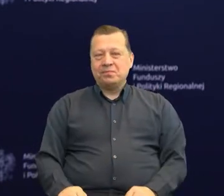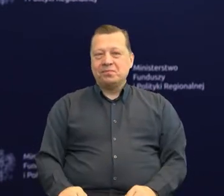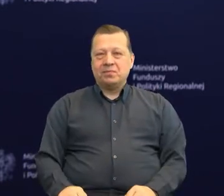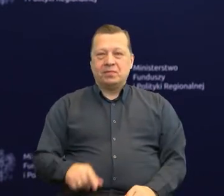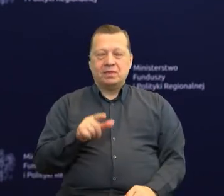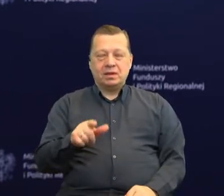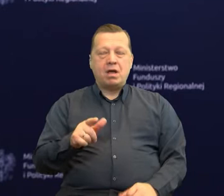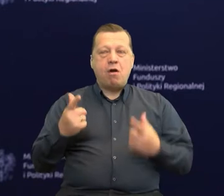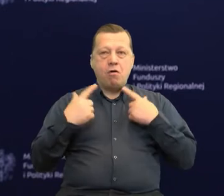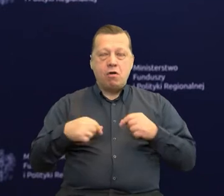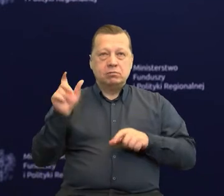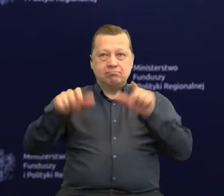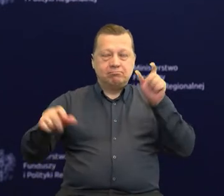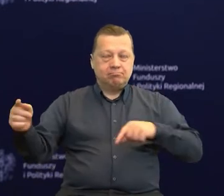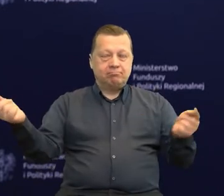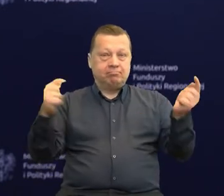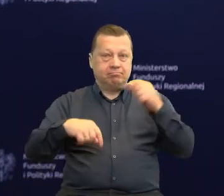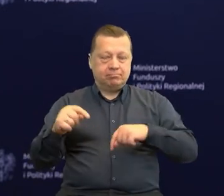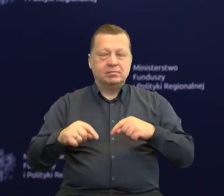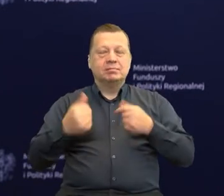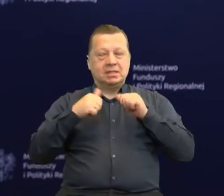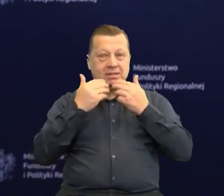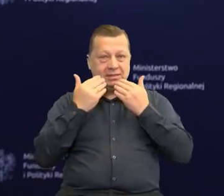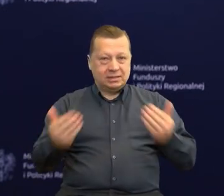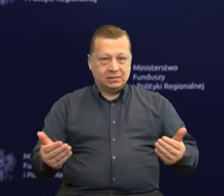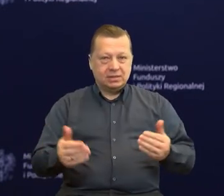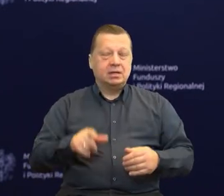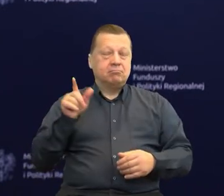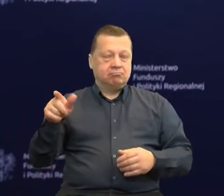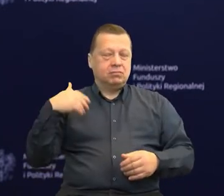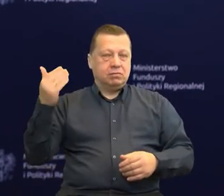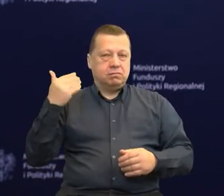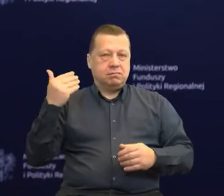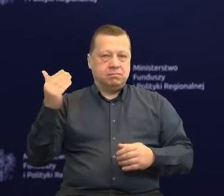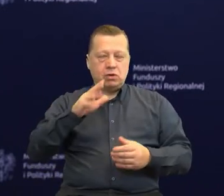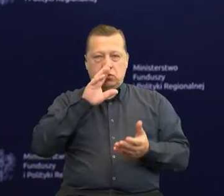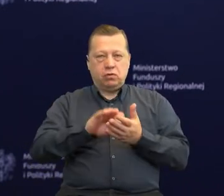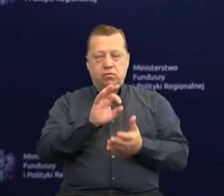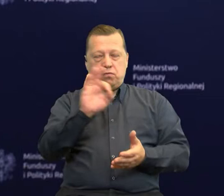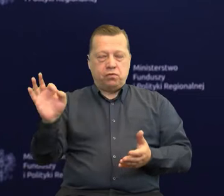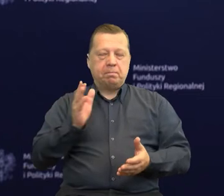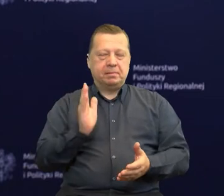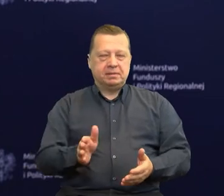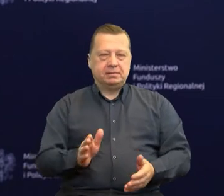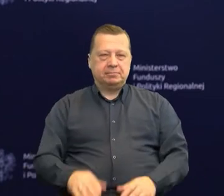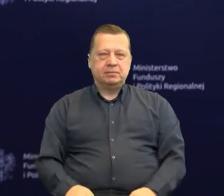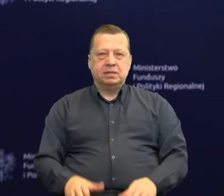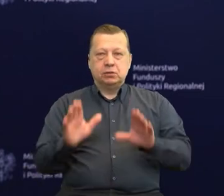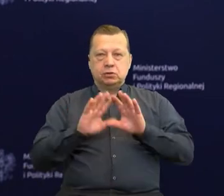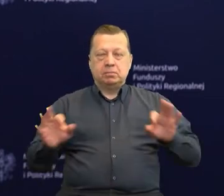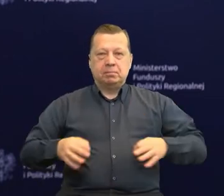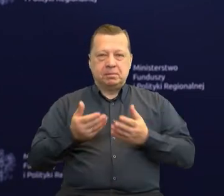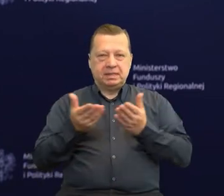beneficjentom, którzy podczas dzisiejszego spotkania podzielą się swoimi doświadczeniami. Szanowni Państwo,